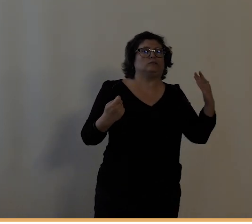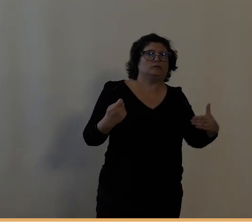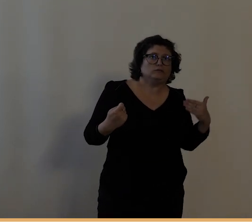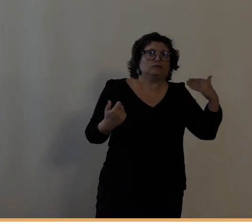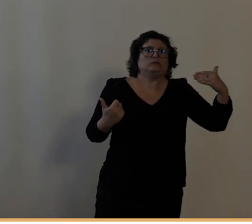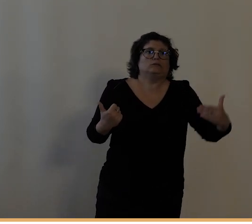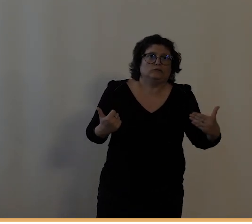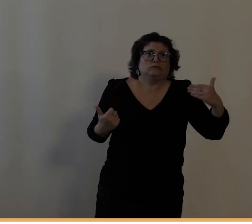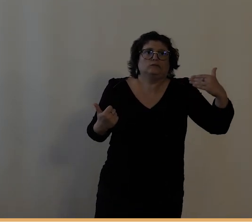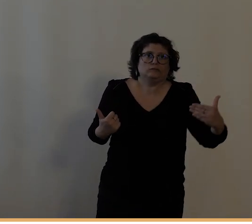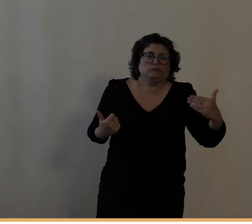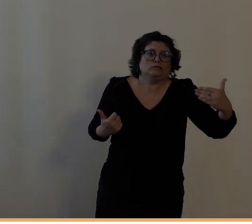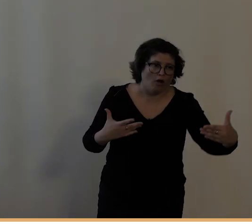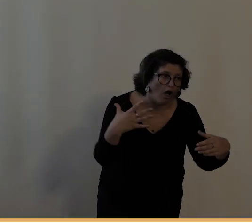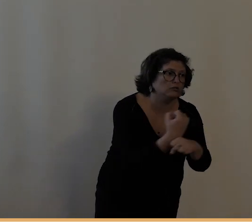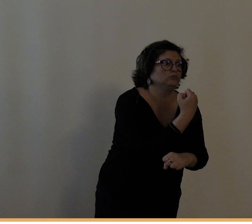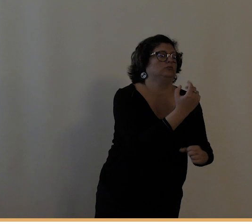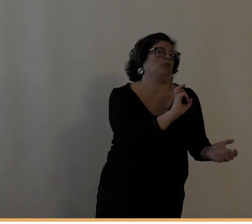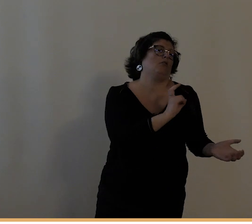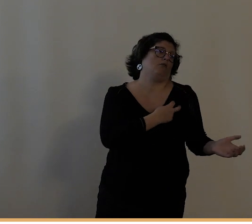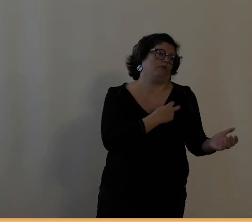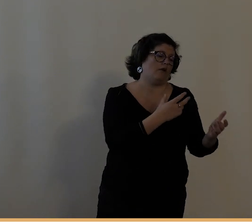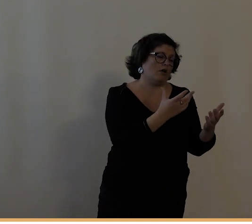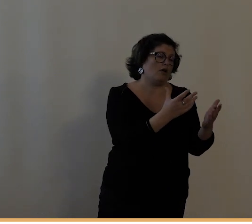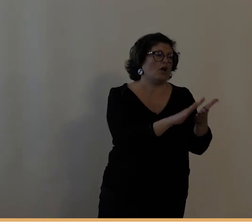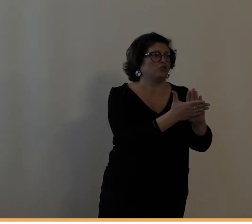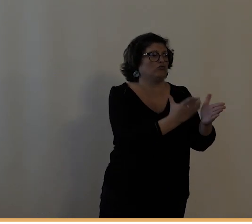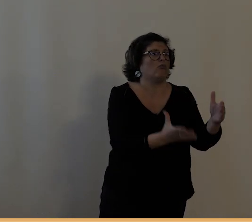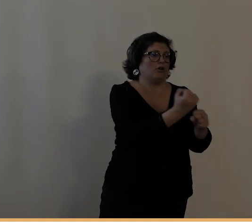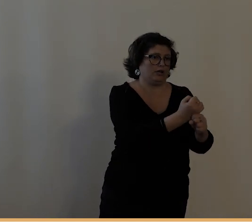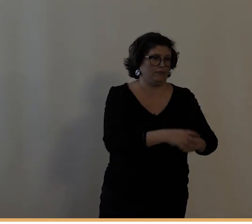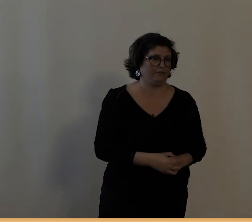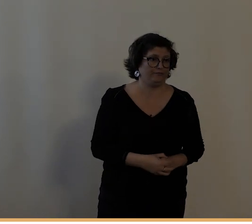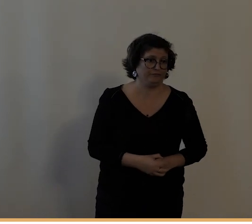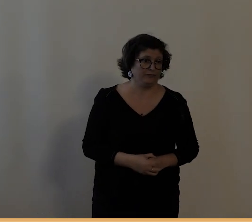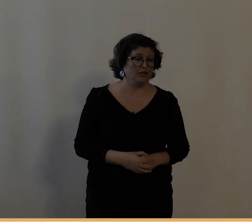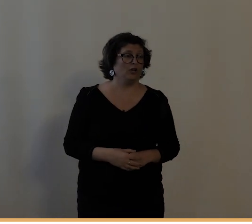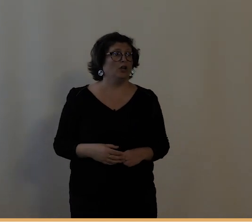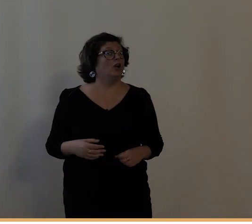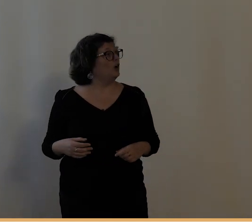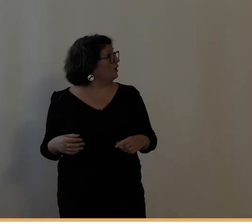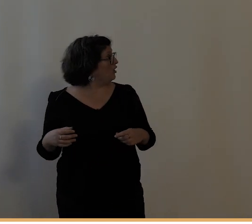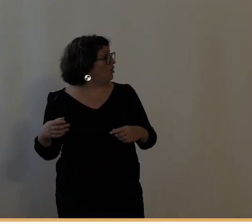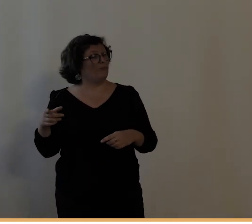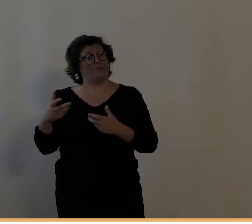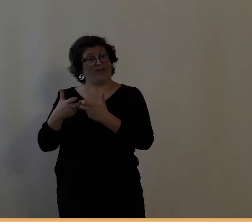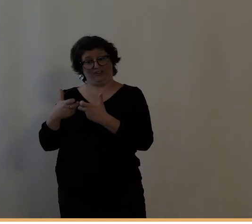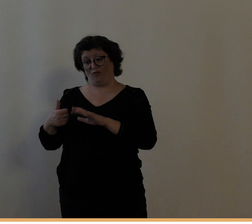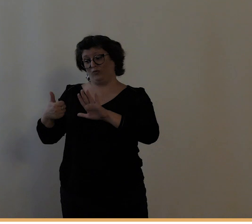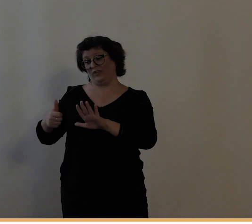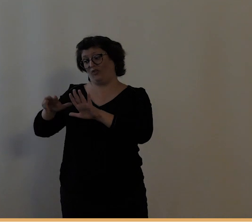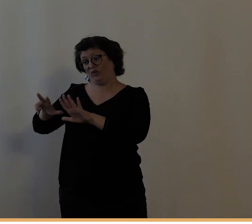Angers, première course cycliste en 1868, Tours 1869, un Vélos Club